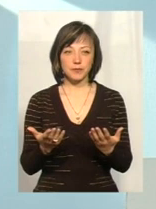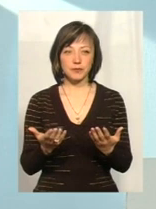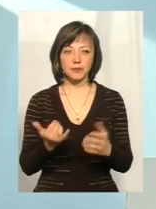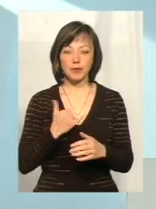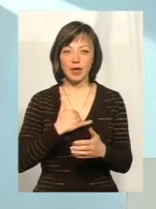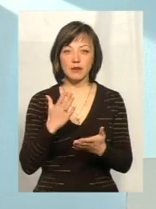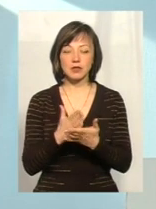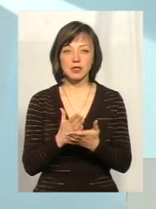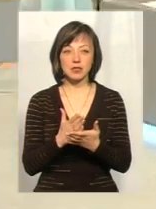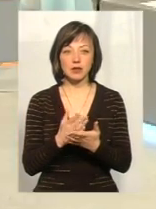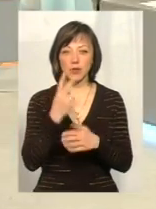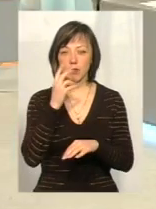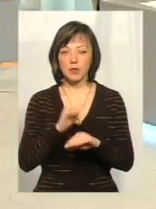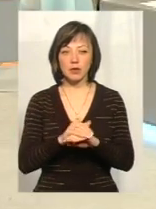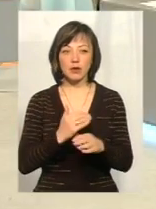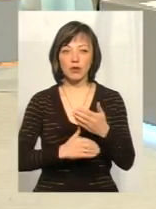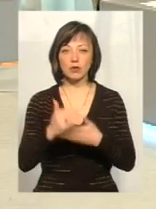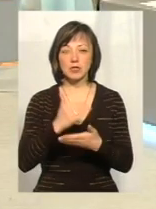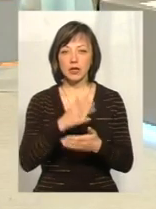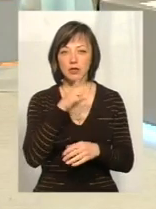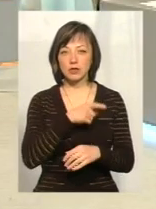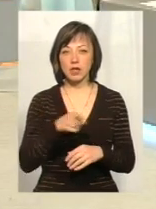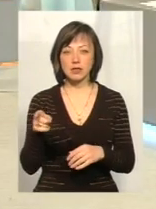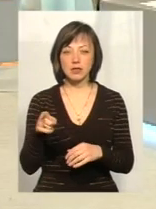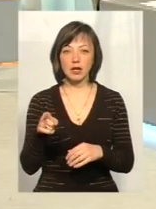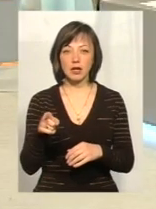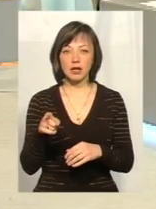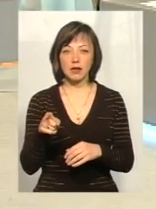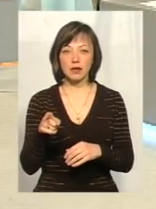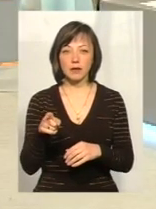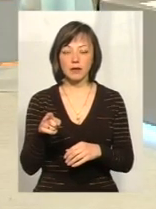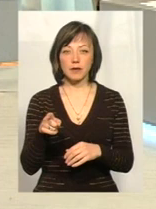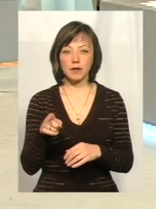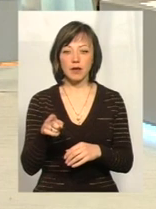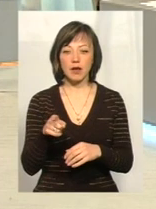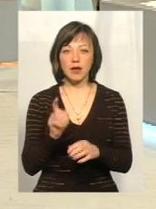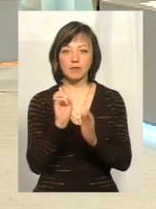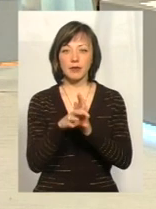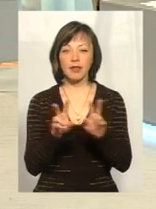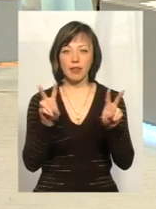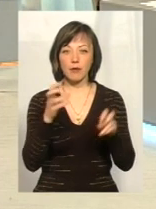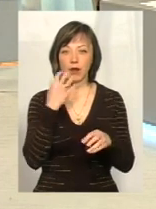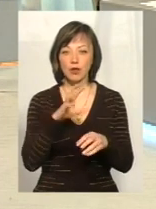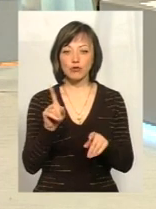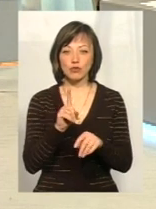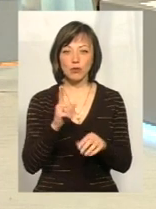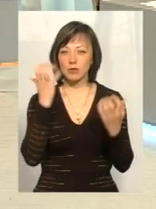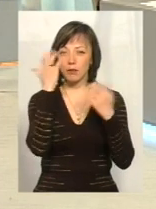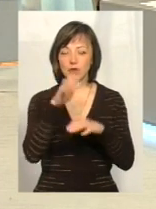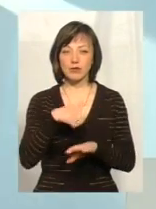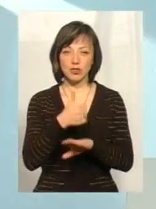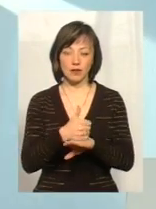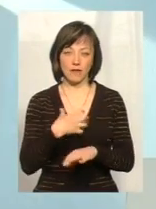нас, я наскільки помітила, що останній час в нас підкидають такі якісь гарячі теми, що просто відвести нас від самого